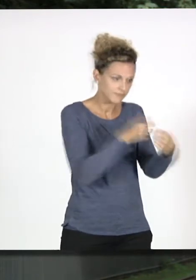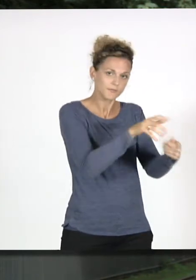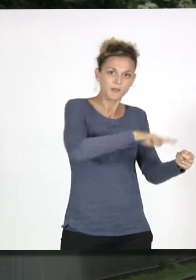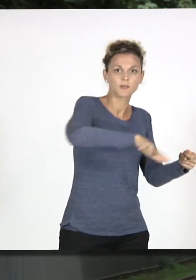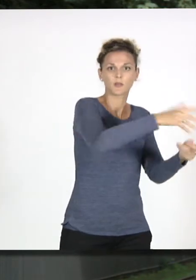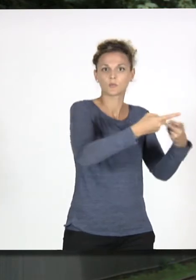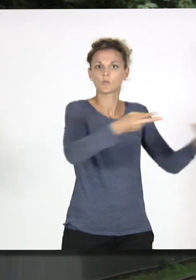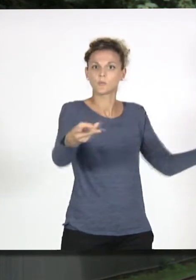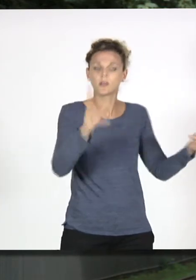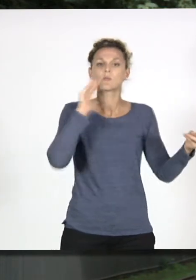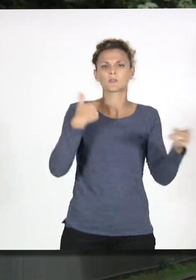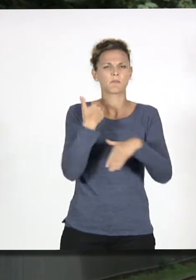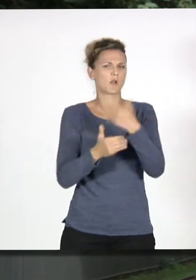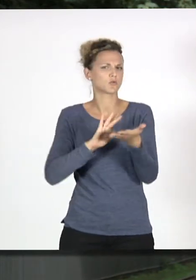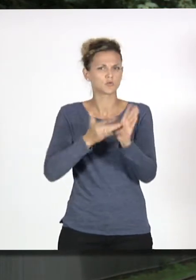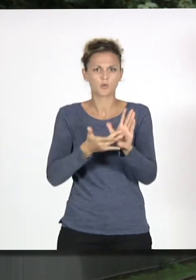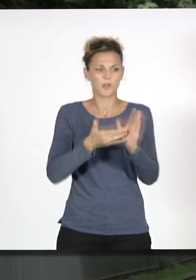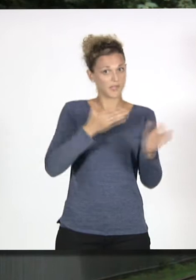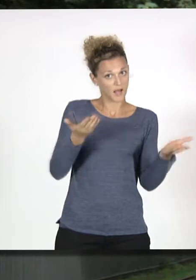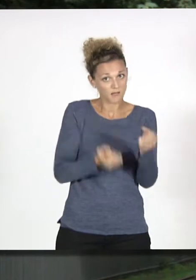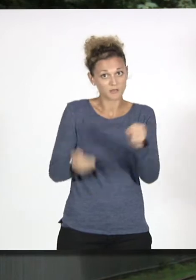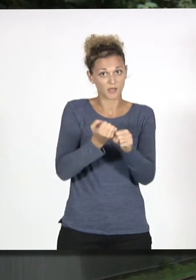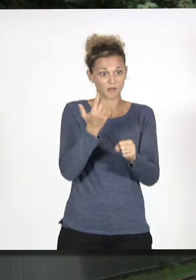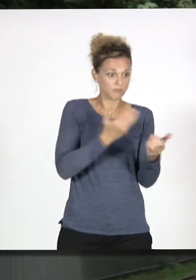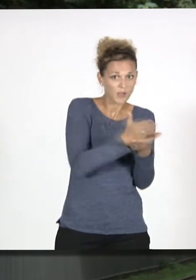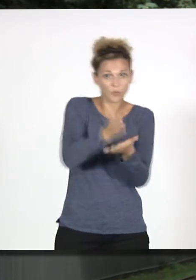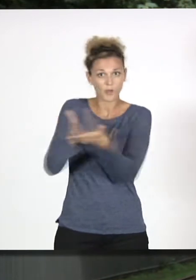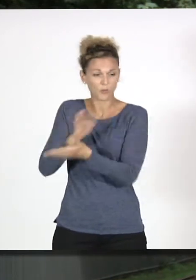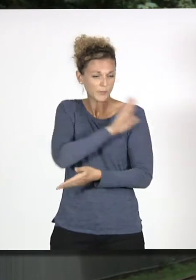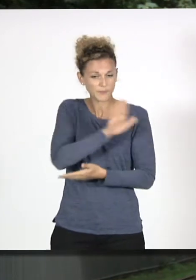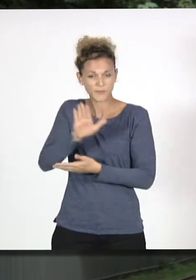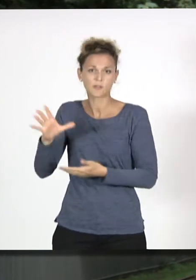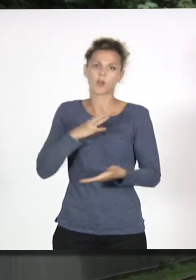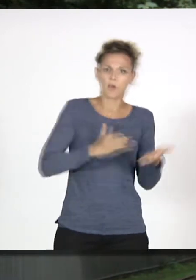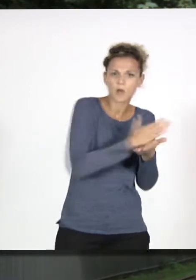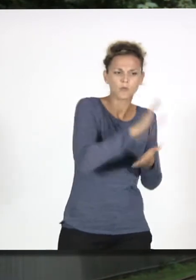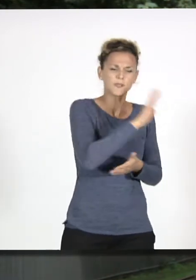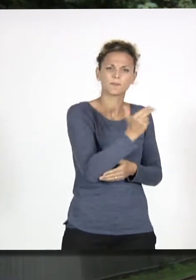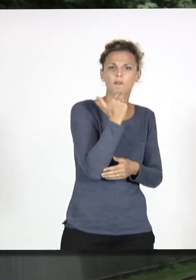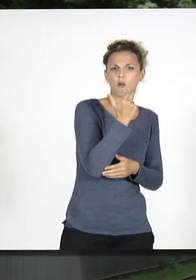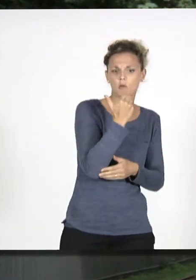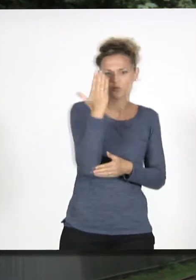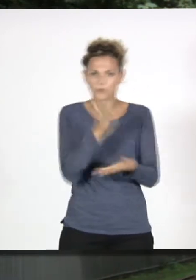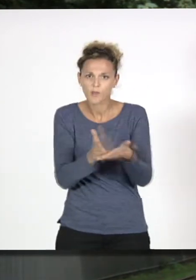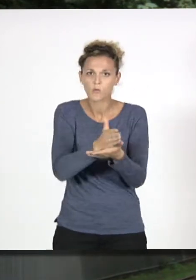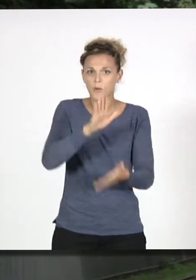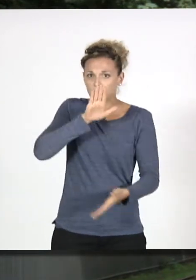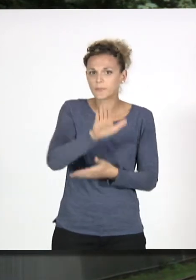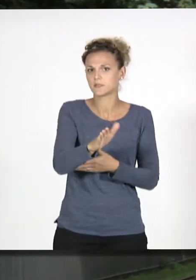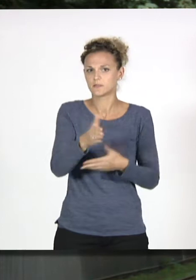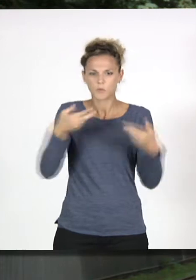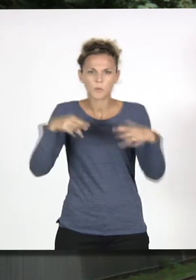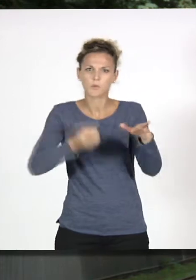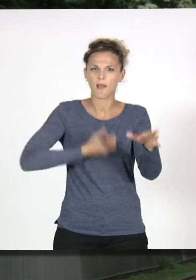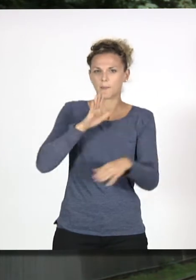parcours à chaque fois qui sont très typés. Donc il y un parcours qui sera beaucoup plus sur la performance, un parcours qui est plutôt